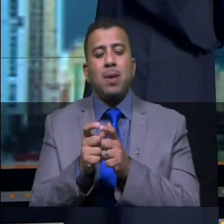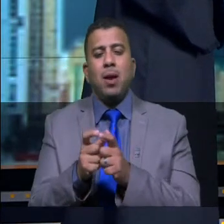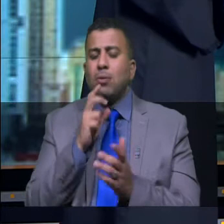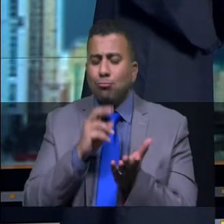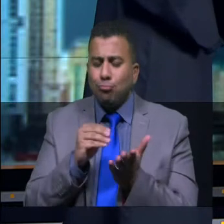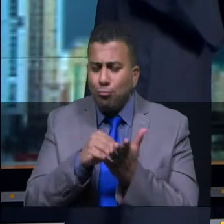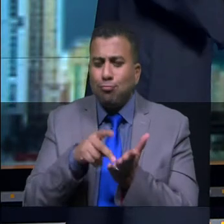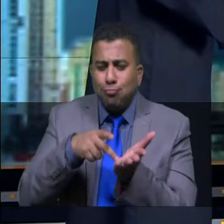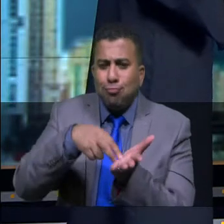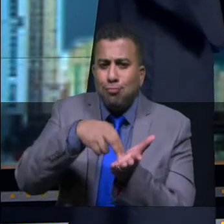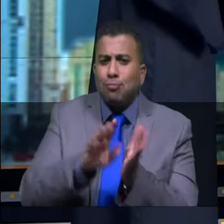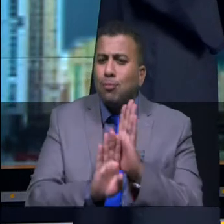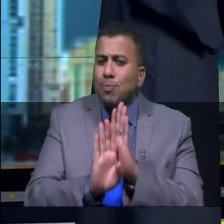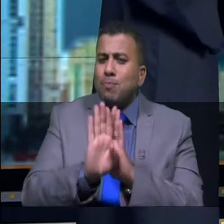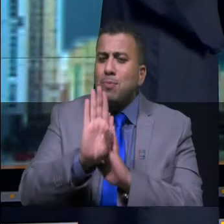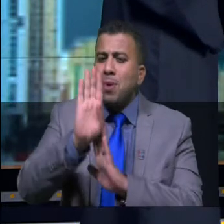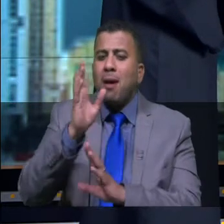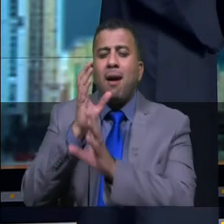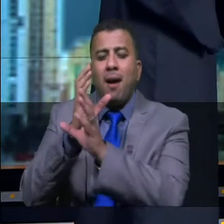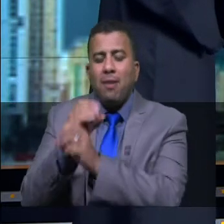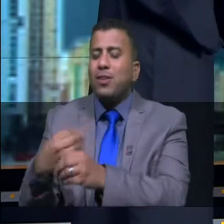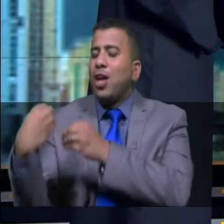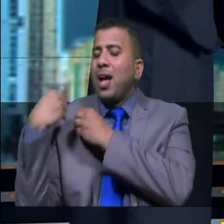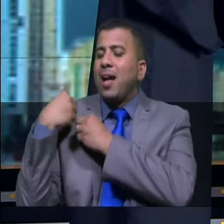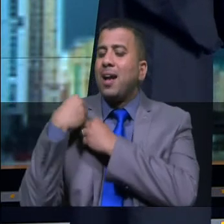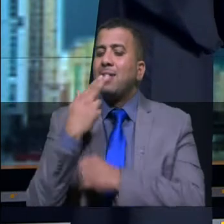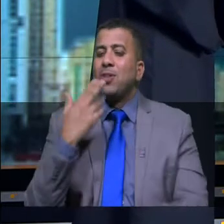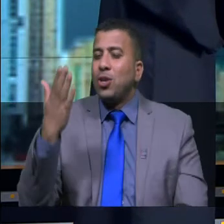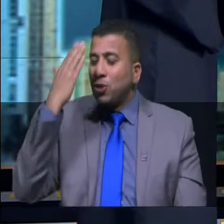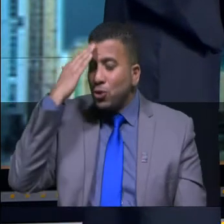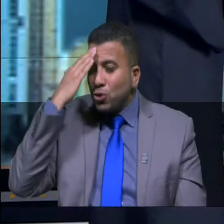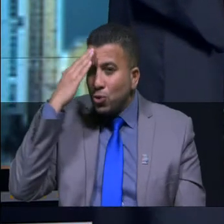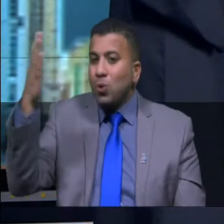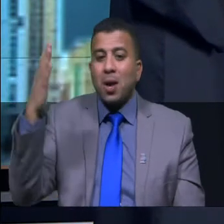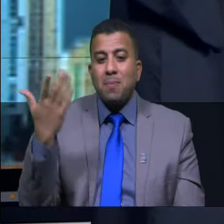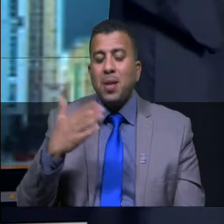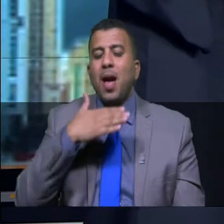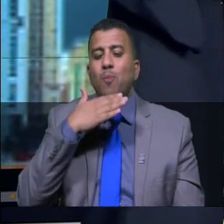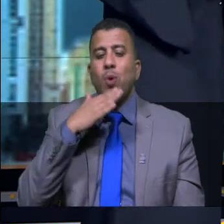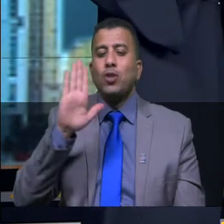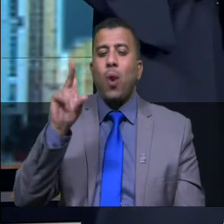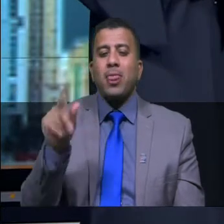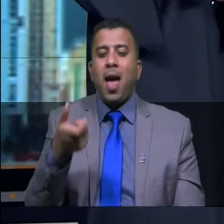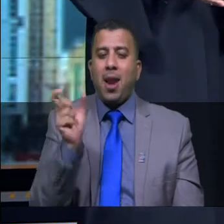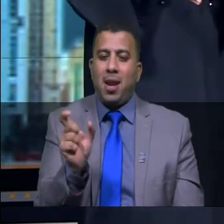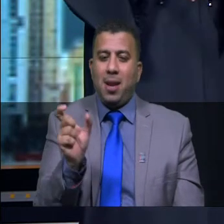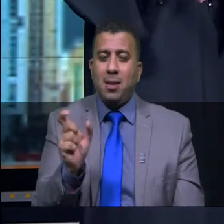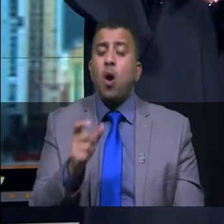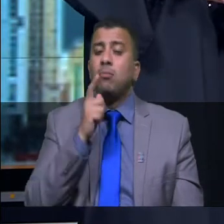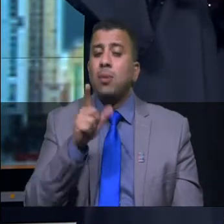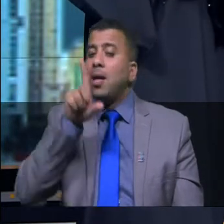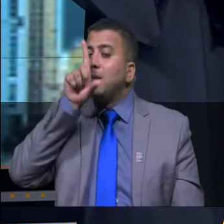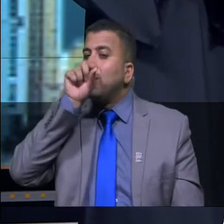وسدد خطاه وجسه عنا خير الجزاء شكرا أبونا سلطان ومن